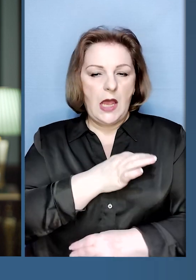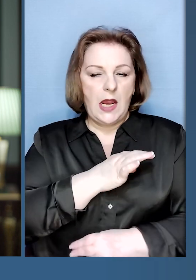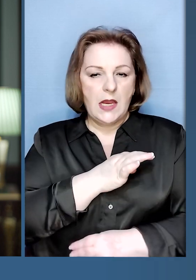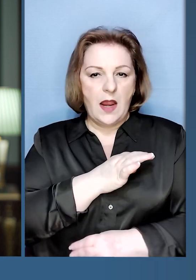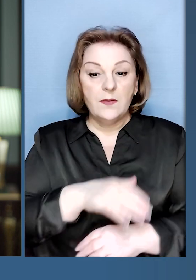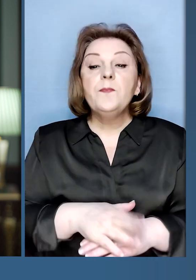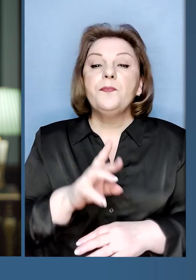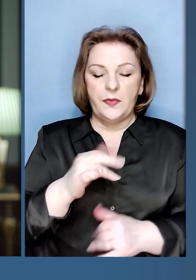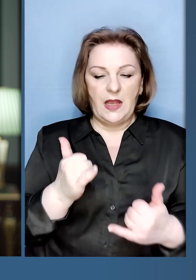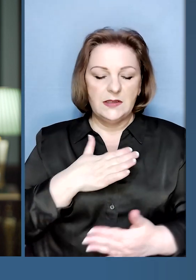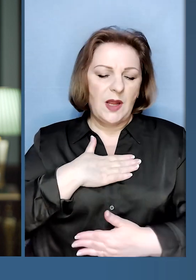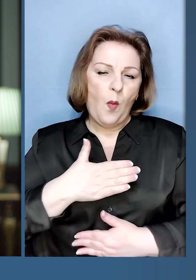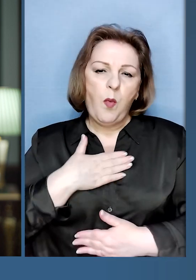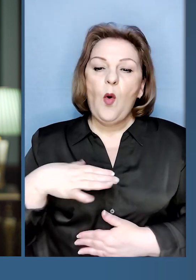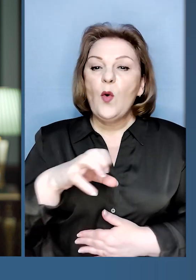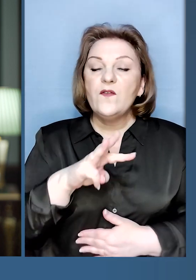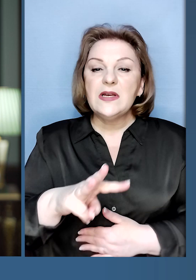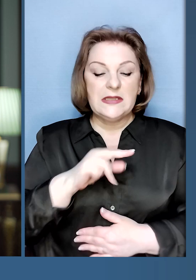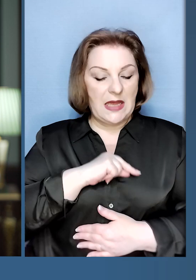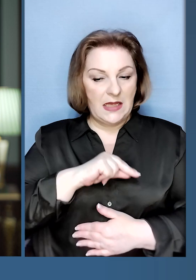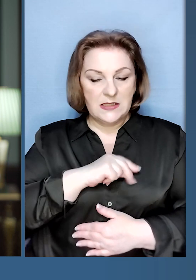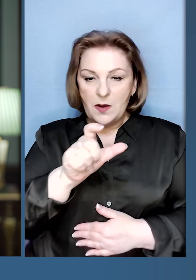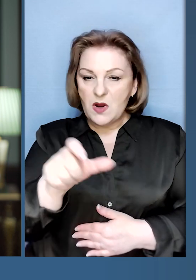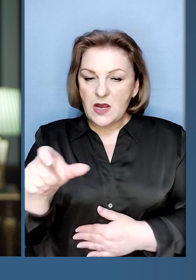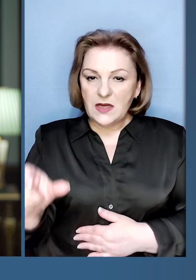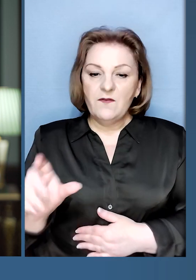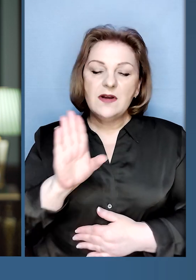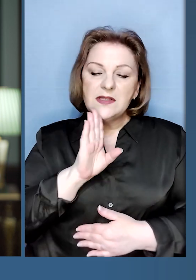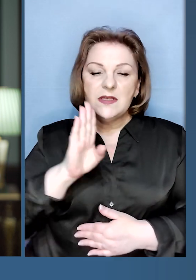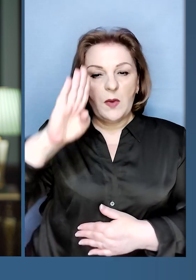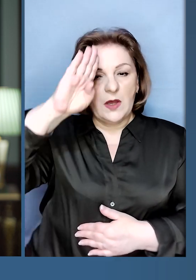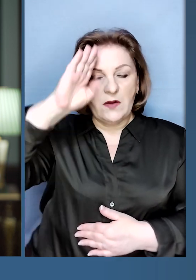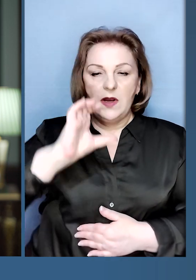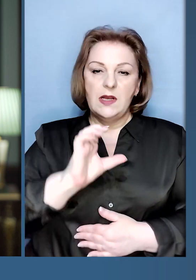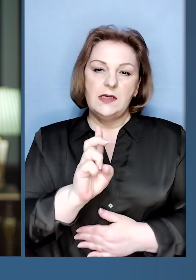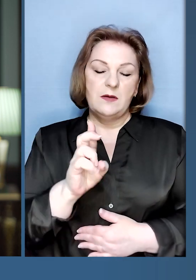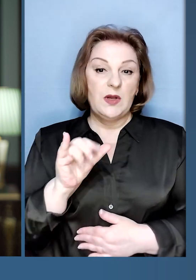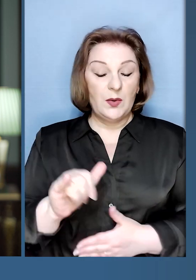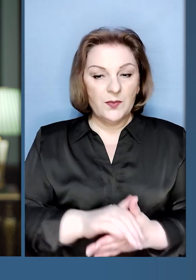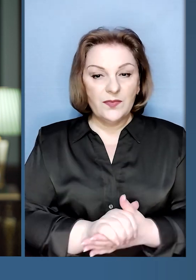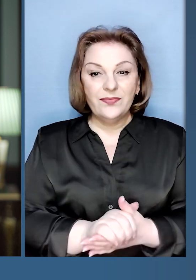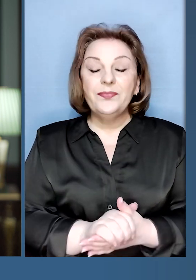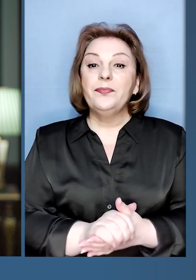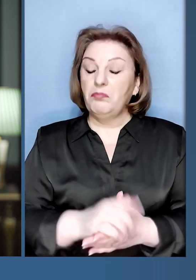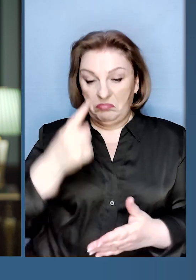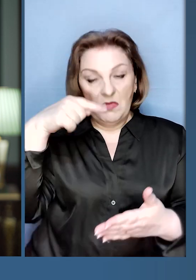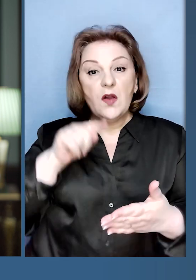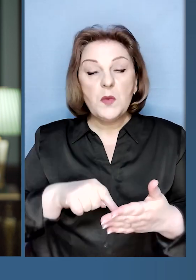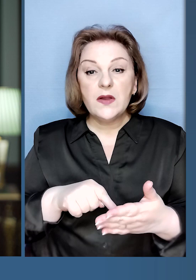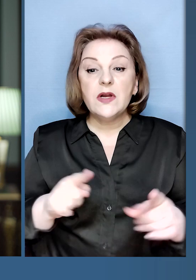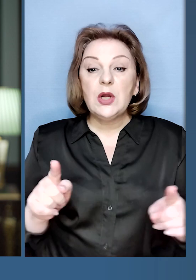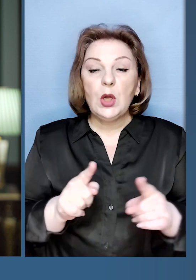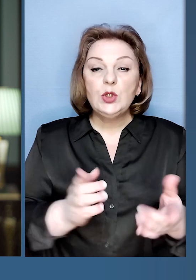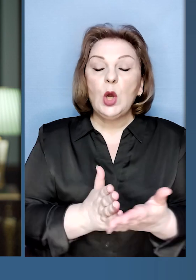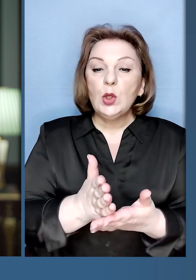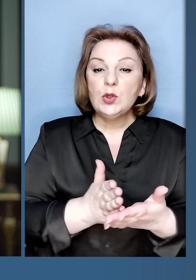агентуру. Я сьогодні подякував усім співробітникам і співробітницям СБУ. І